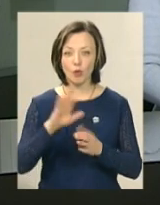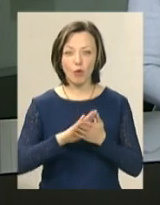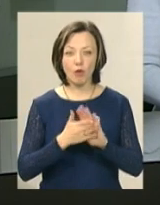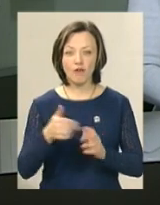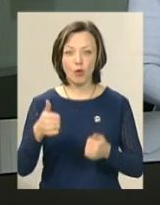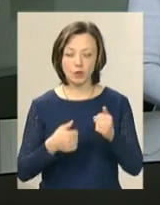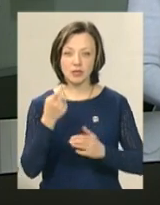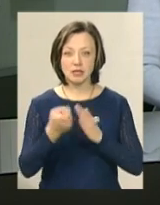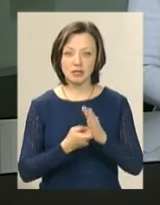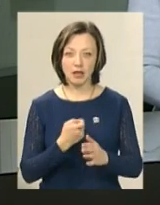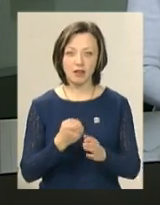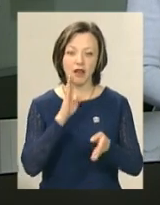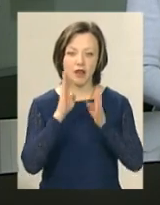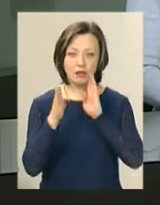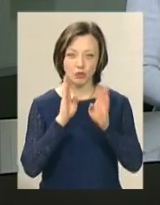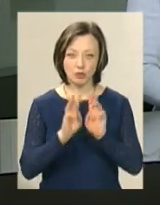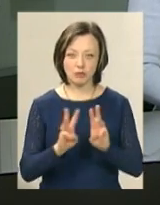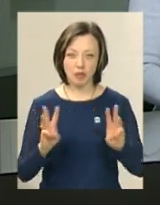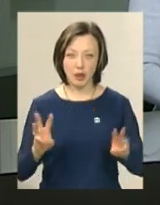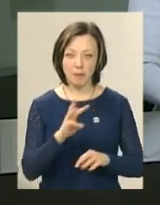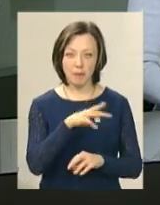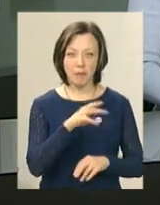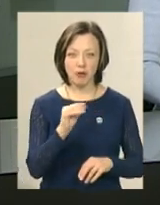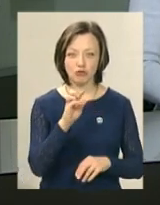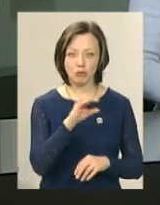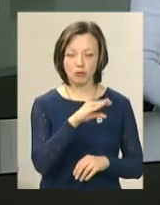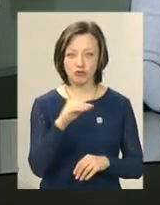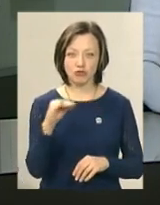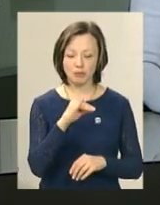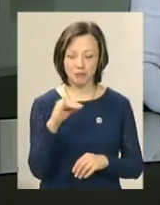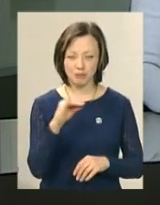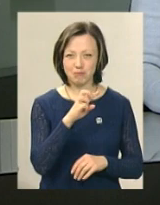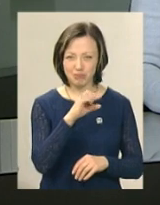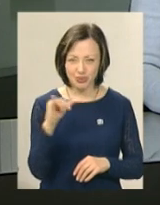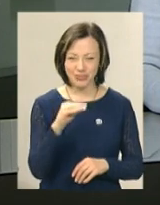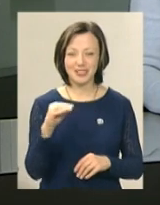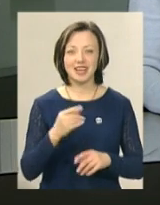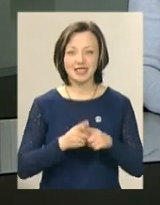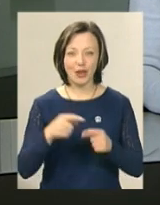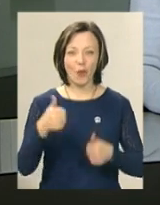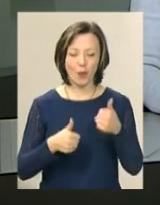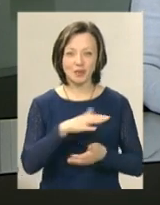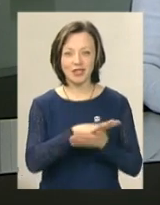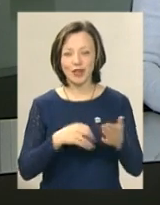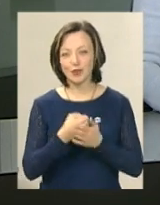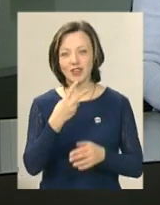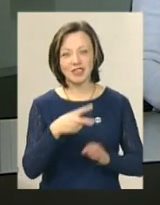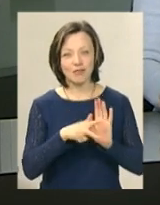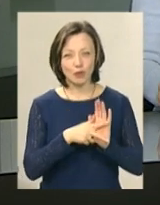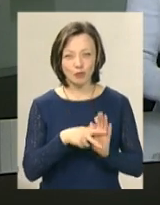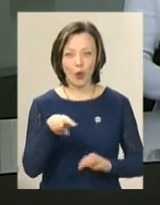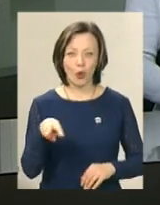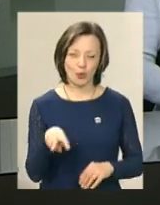конкурсу можна дізнатися на фейсбук-сторінці Меджибіжа. Конкурс «Підтримай вікімандри українською» триватиме до 28